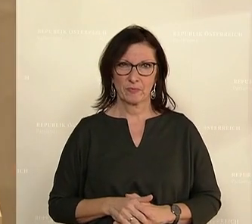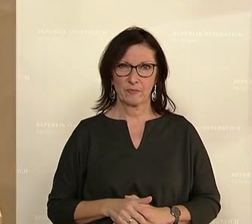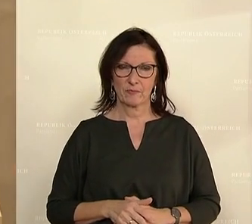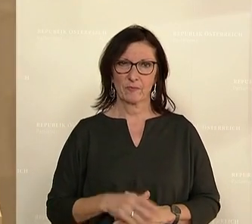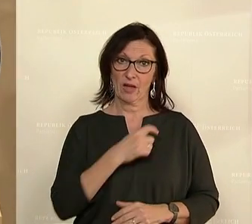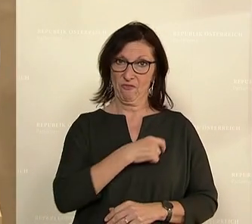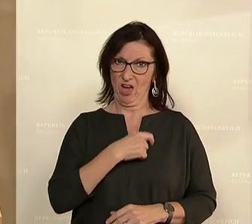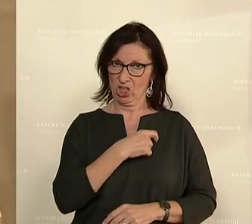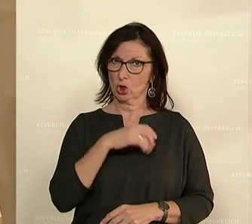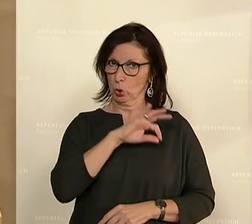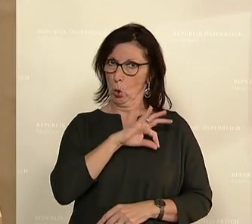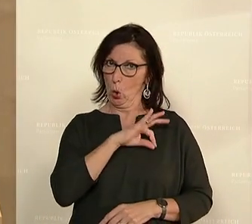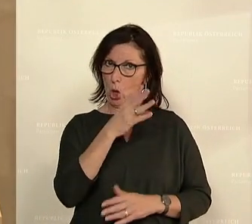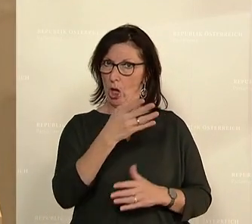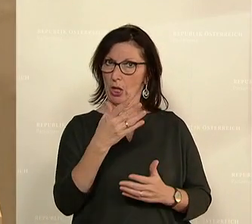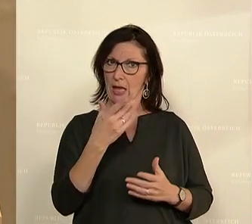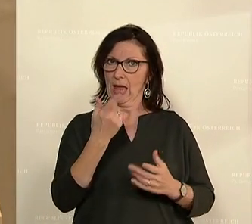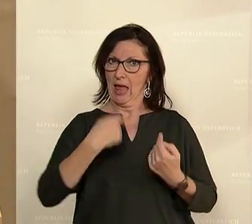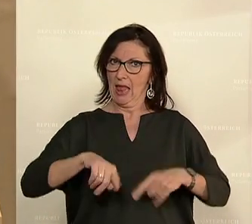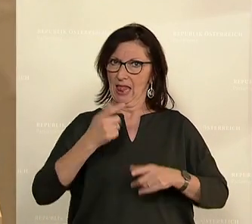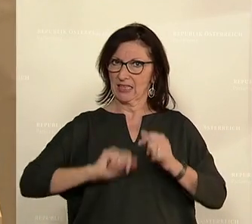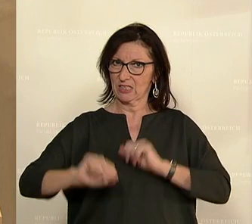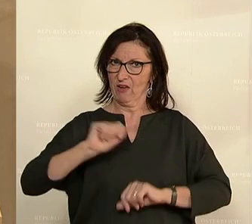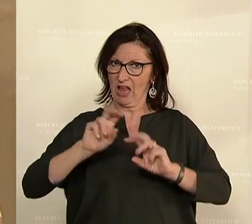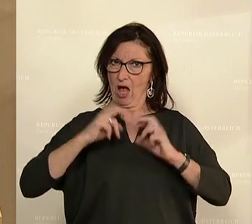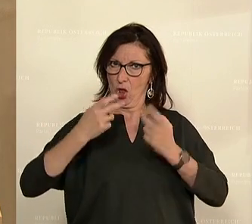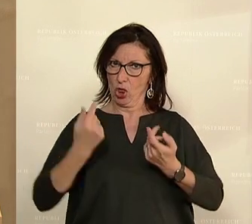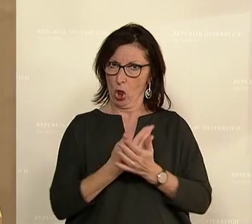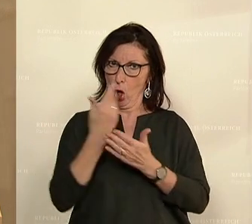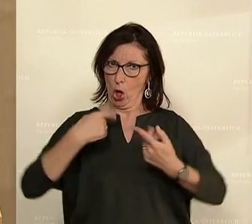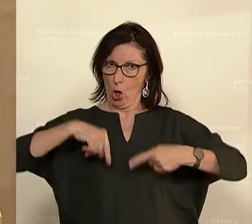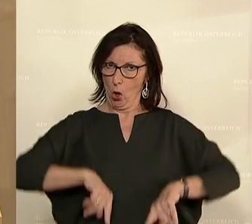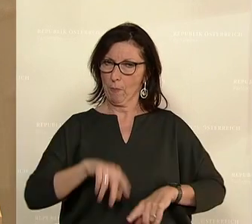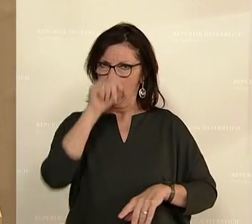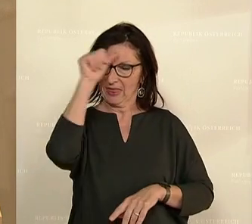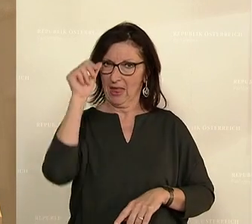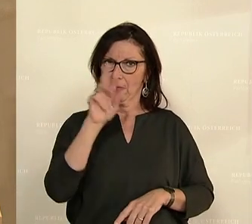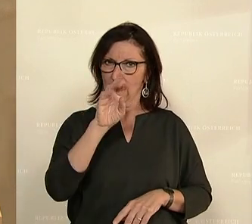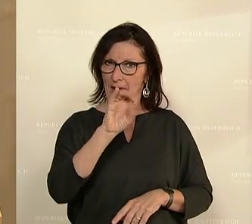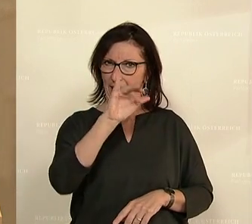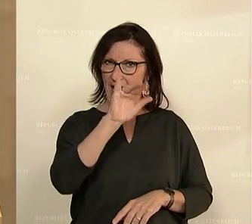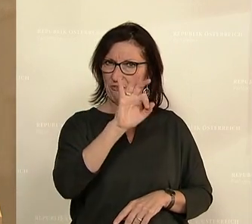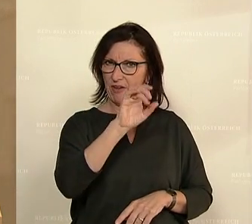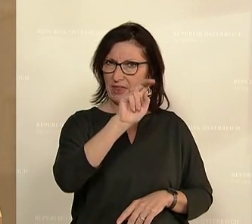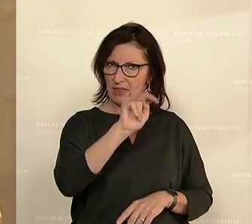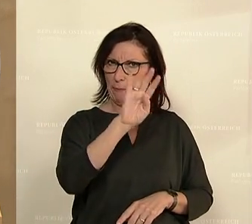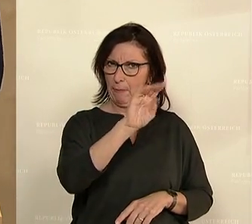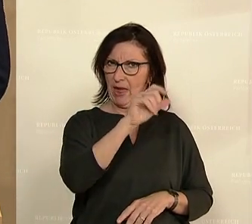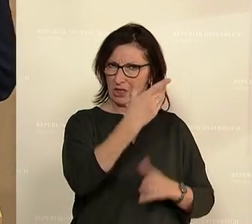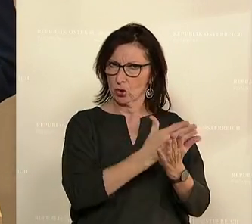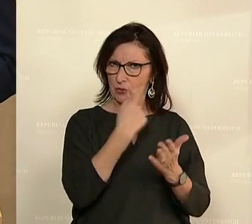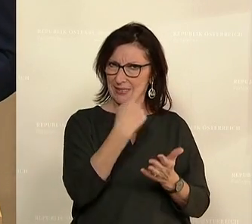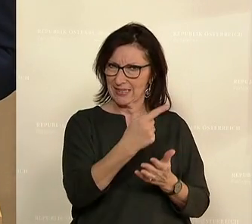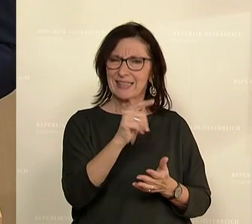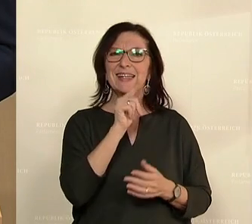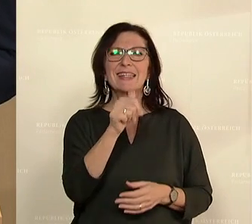Mein Fraktionskollege, der neue Obmann des Landesverteidigungsausschusses Reifenberger hat das auch schon angemerkt. Wir haben aber nicht nur